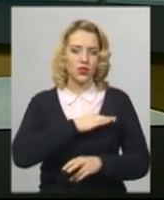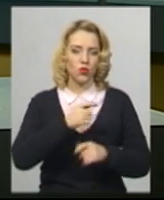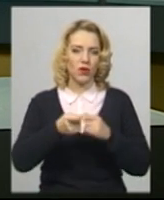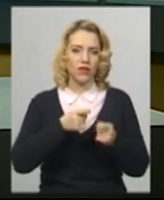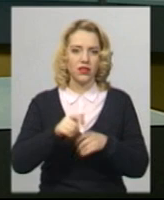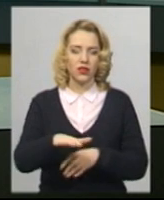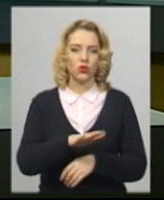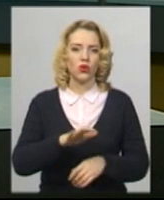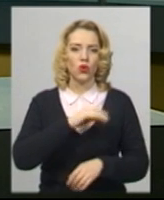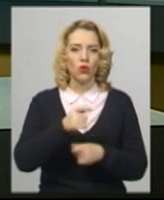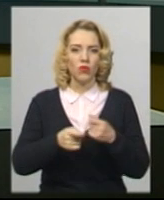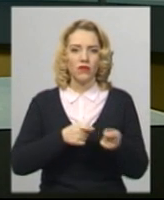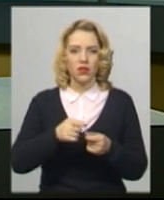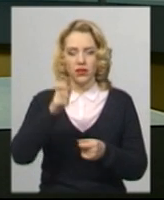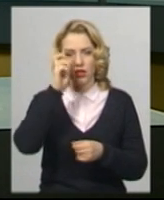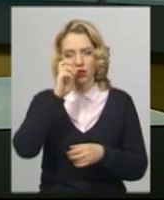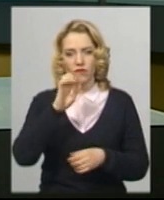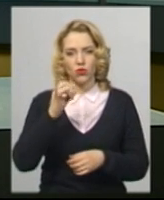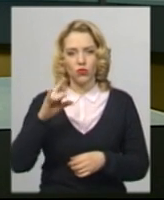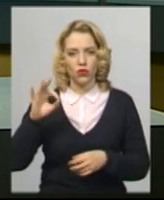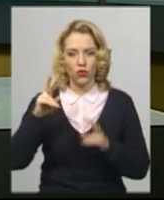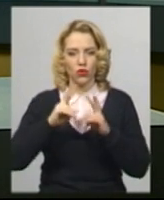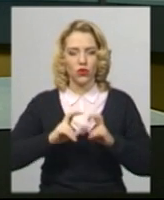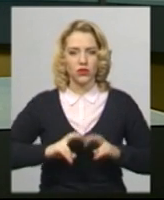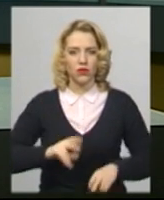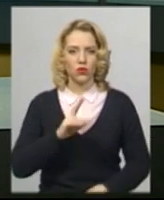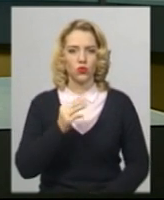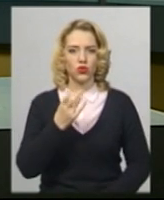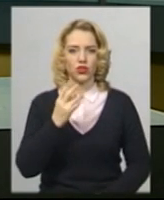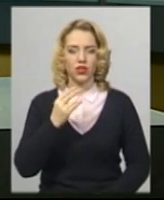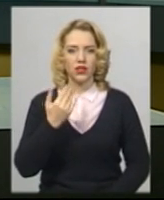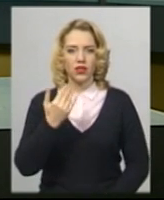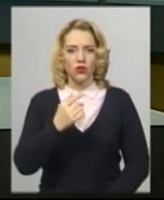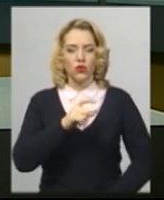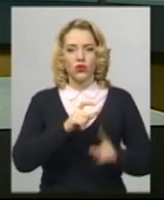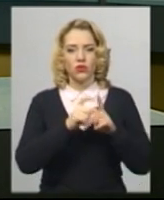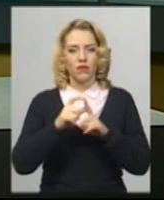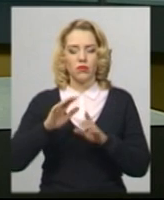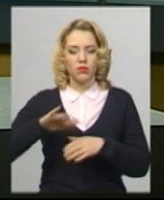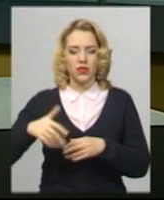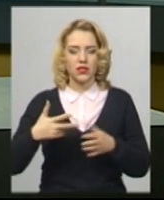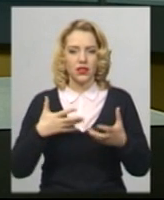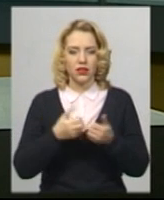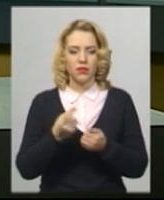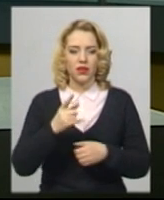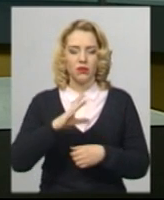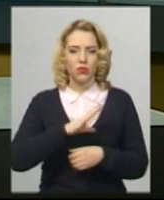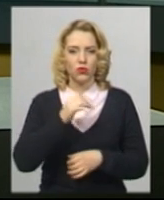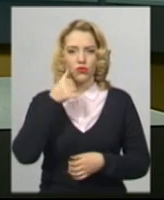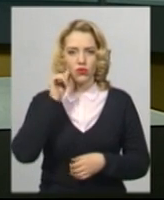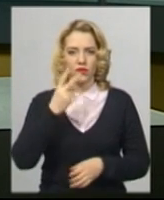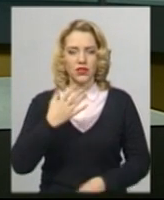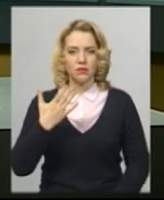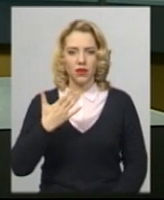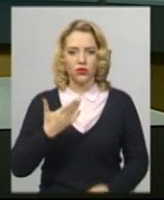Територіального управління Державного бюро розслідувань Сергій Кушнір. За його словами, після ДТП, яке сталося вчора, 25 грудня,